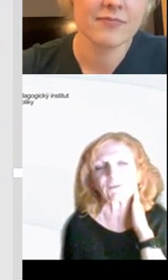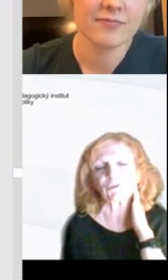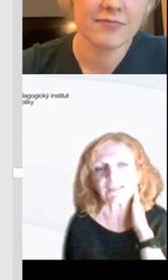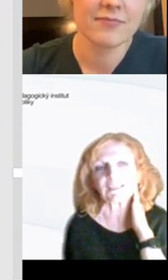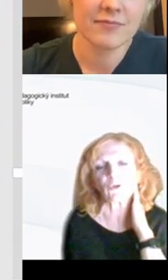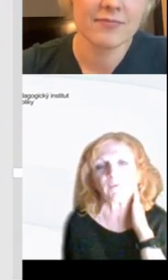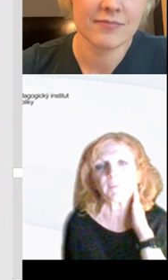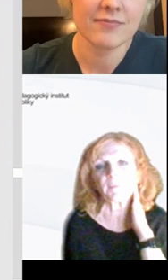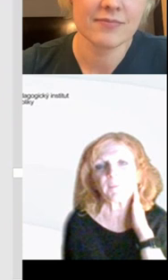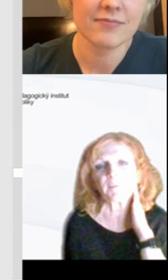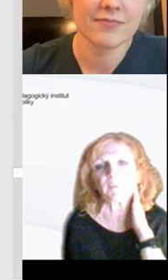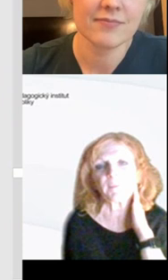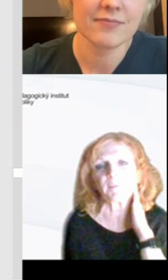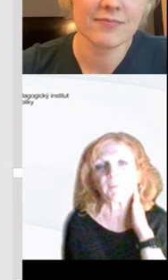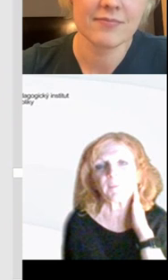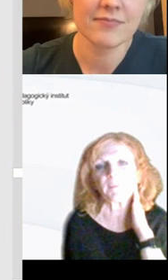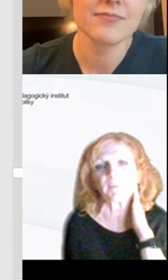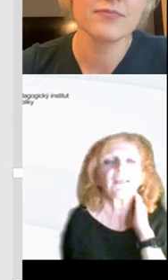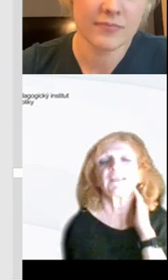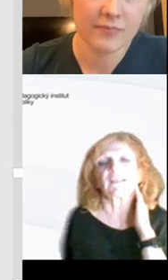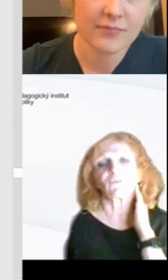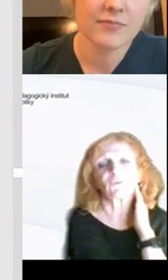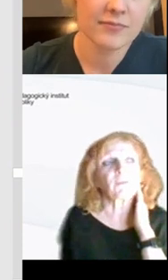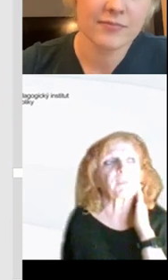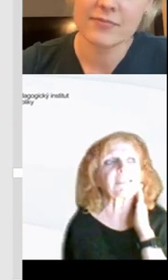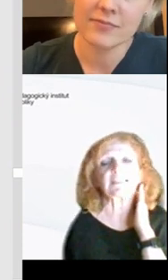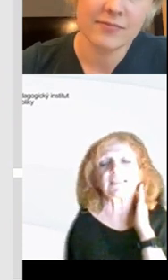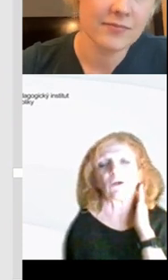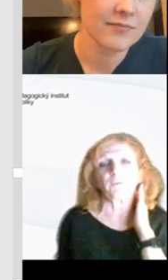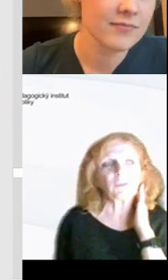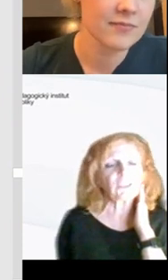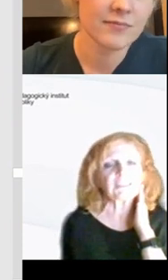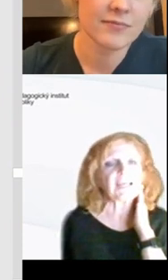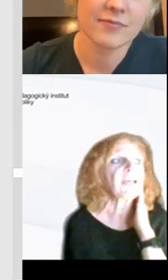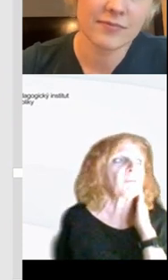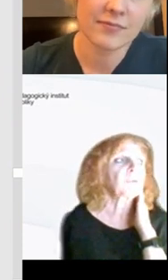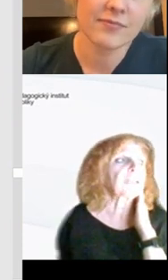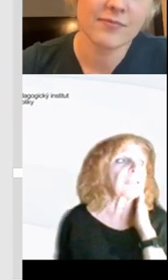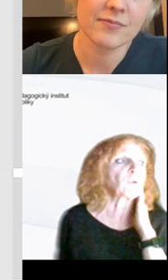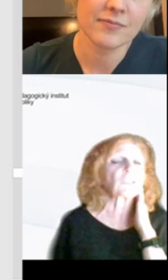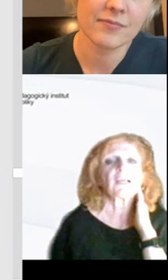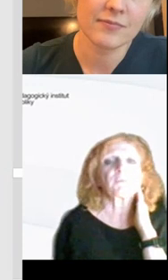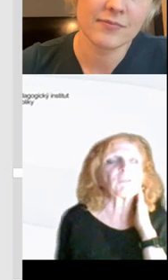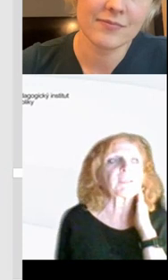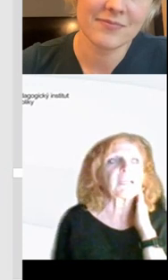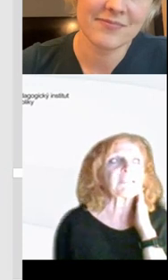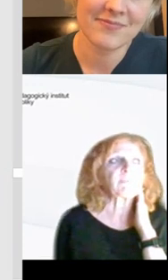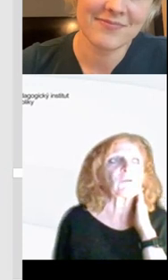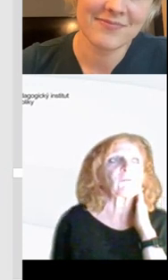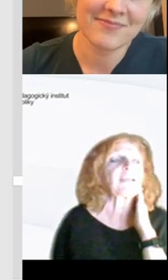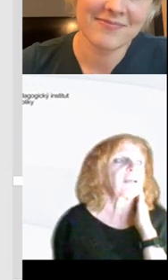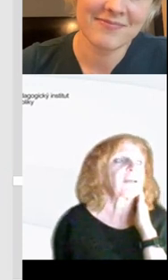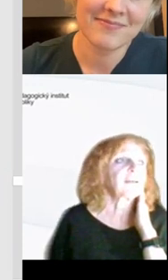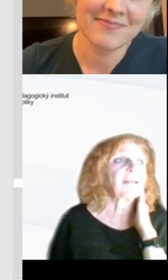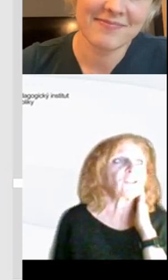část našeho webináře raději věnovala dotazům, takže vy tuhle prezentaci obdržíte, budete se moc případně